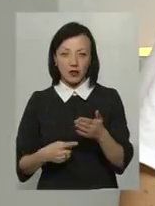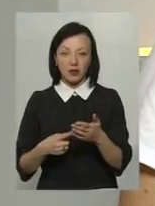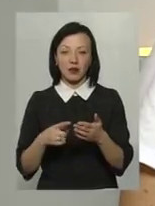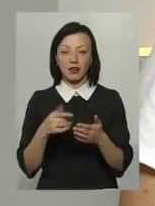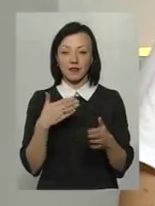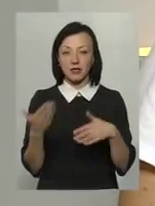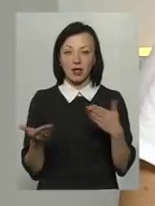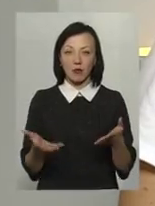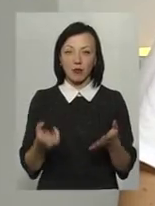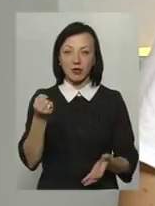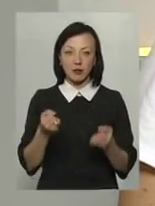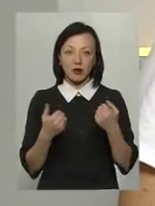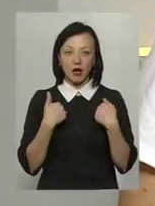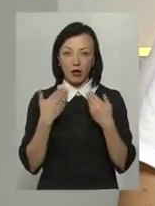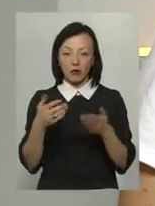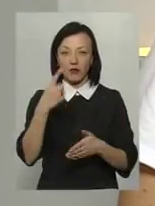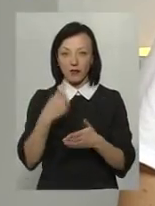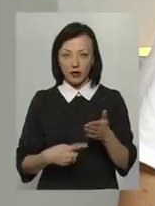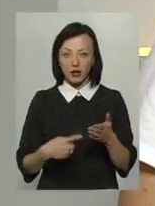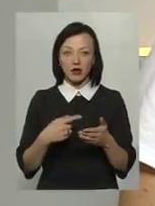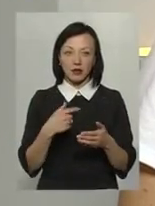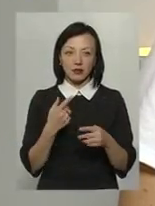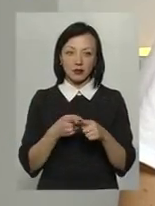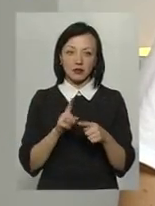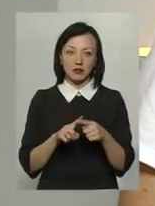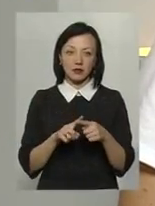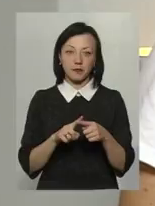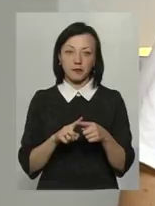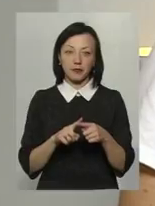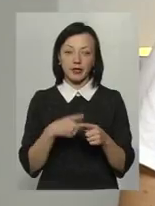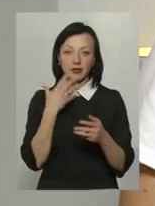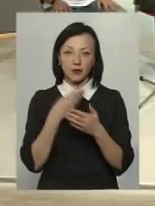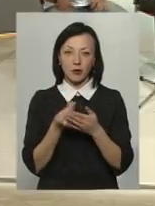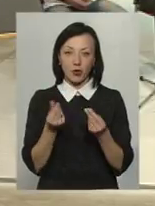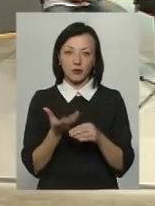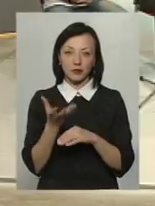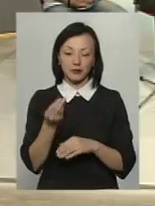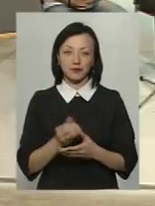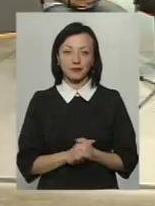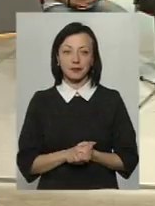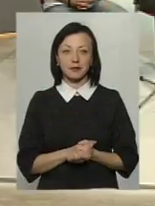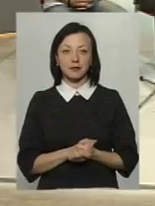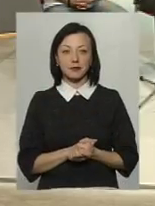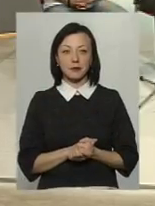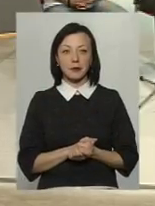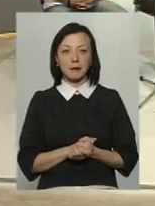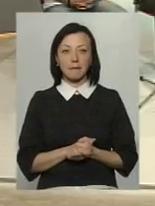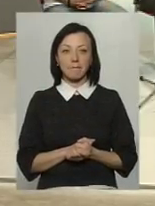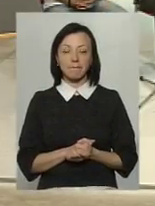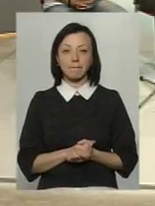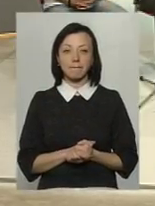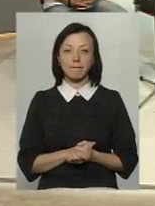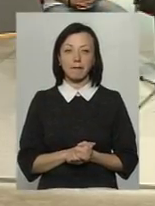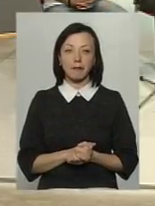взаємопідтримки. Я йому вірю і я за нього голосую своїми кровними грішми. Своїми грішми, своїми ногами. Так,